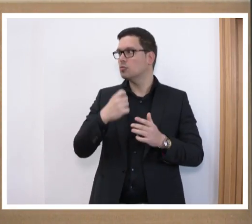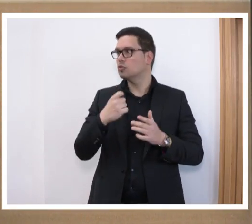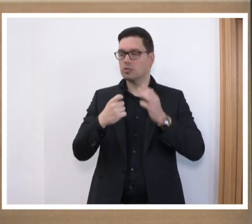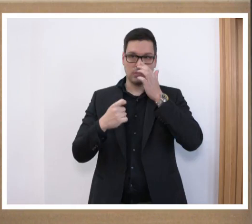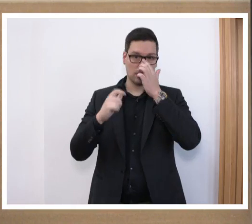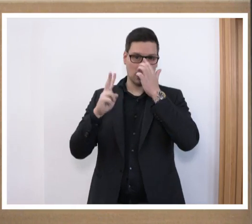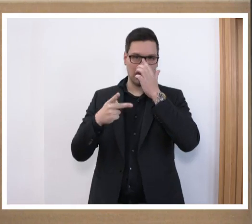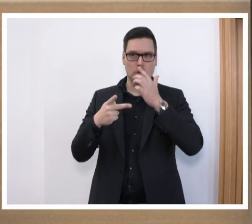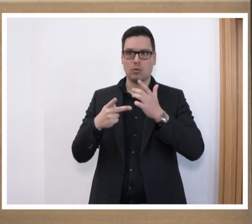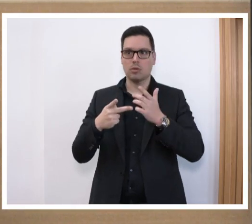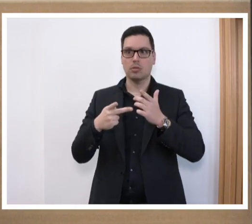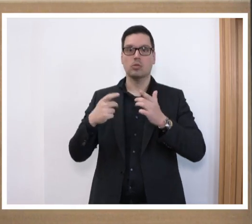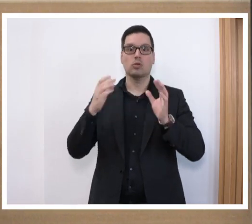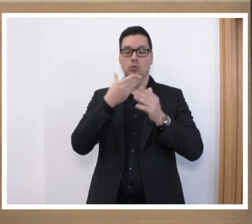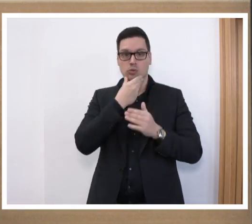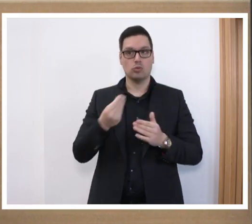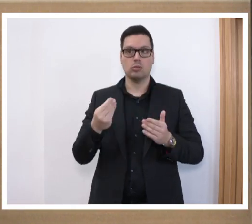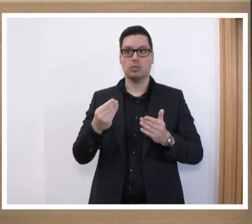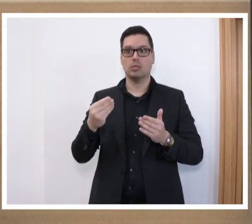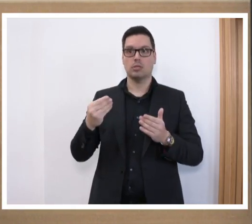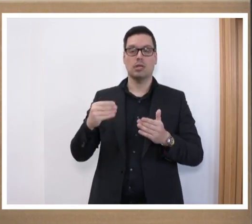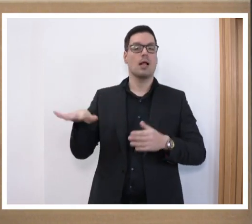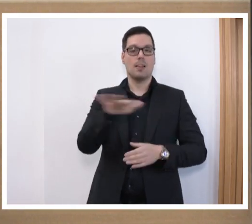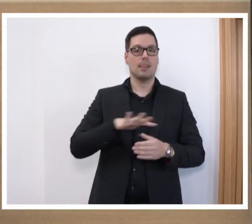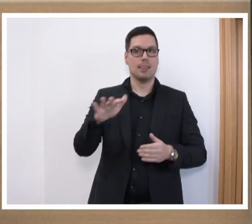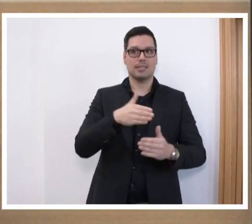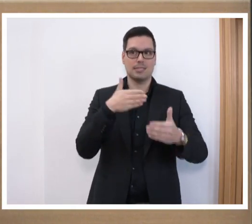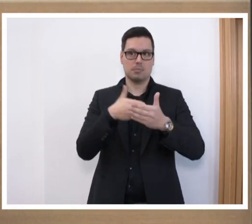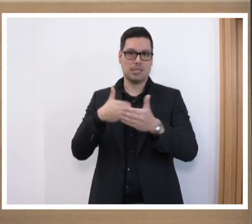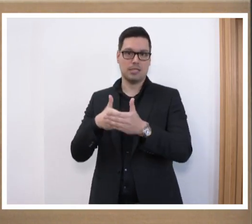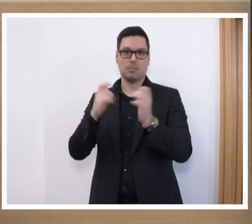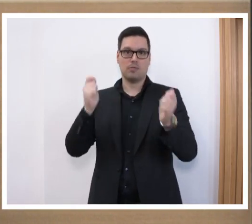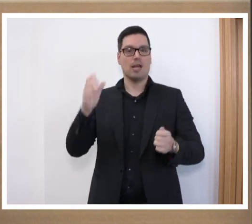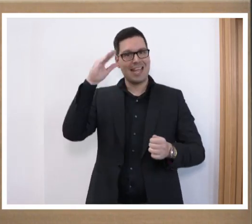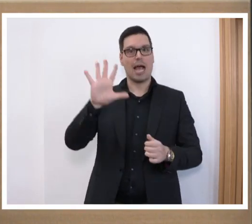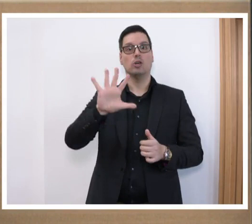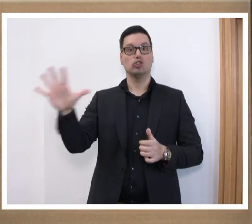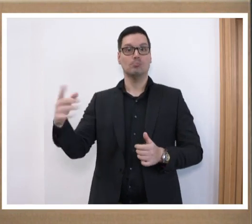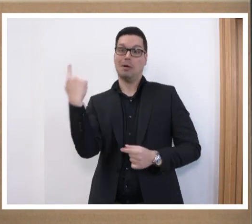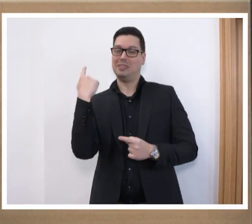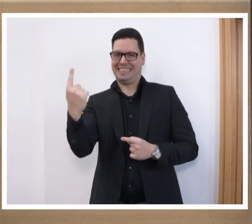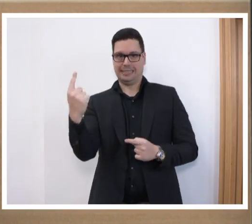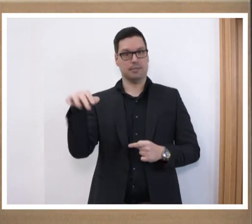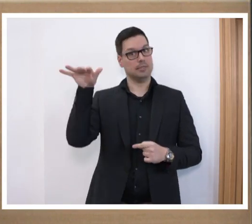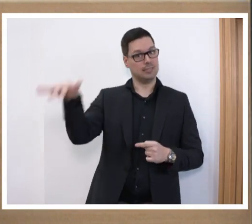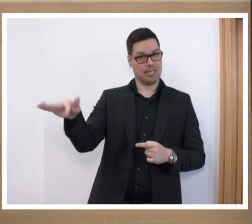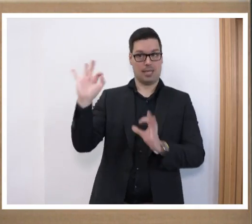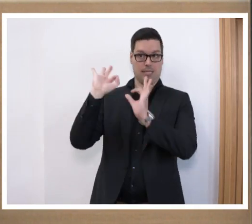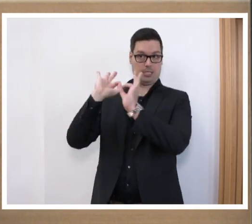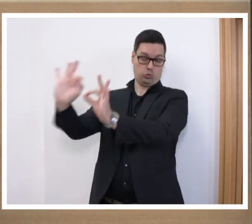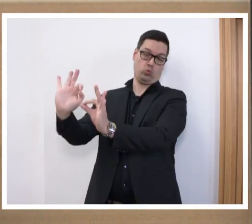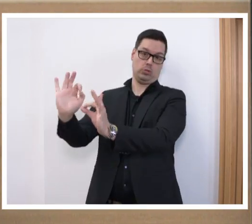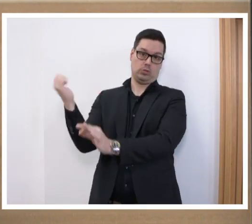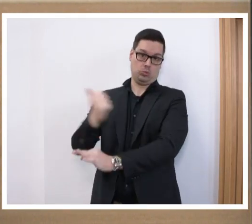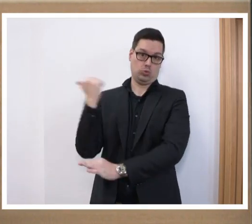finde es auch ein tolles Signal, dass der Landesbehindertenbeauftragte, Herr Schmaus, selbst da ist und möchte die Gelegenheit auch nutzen,